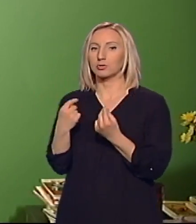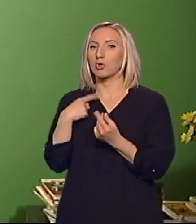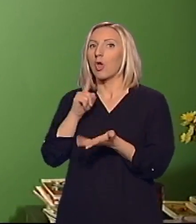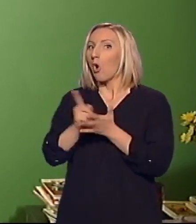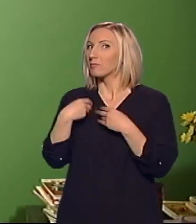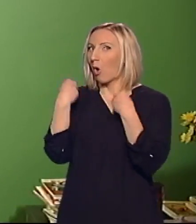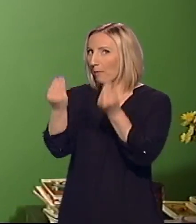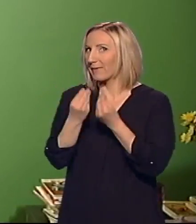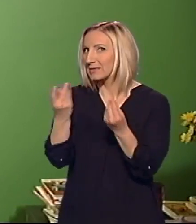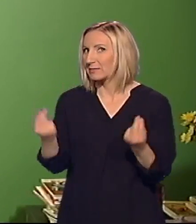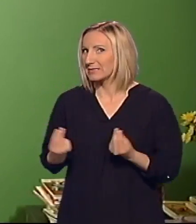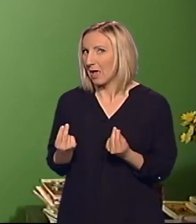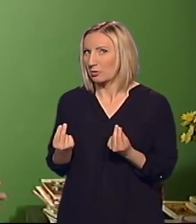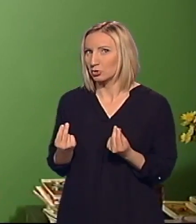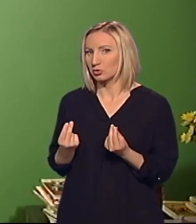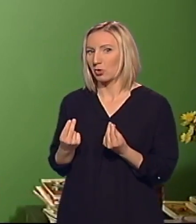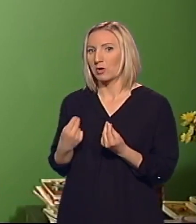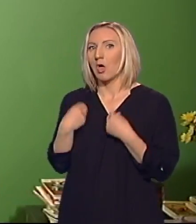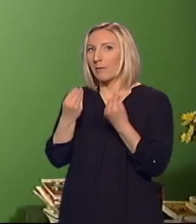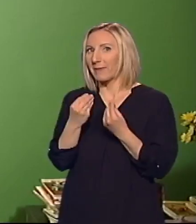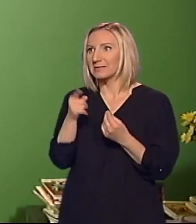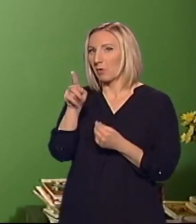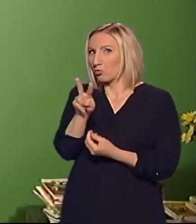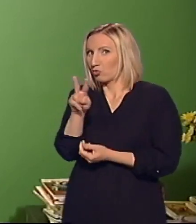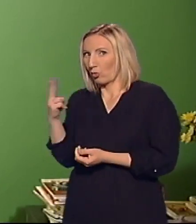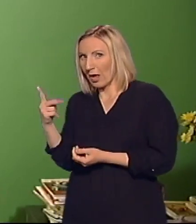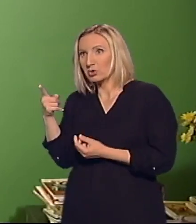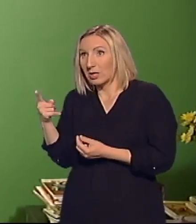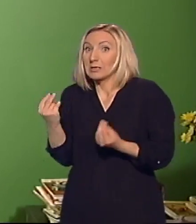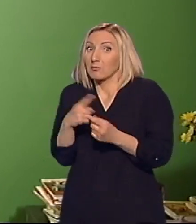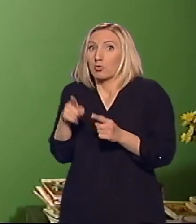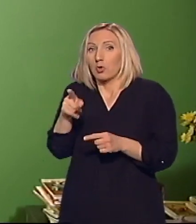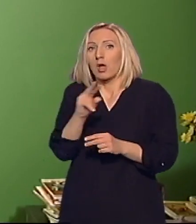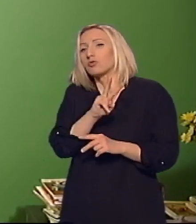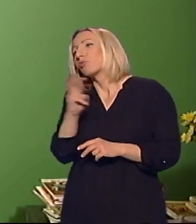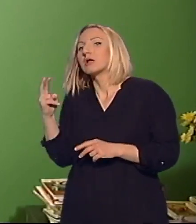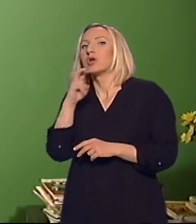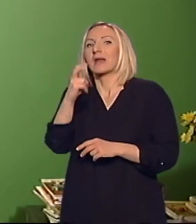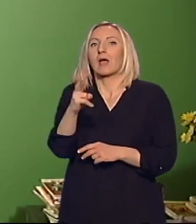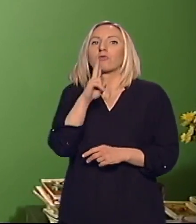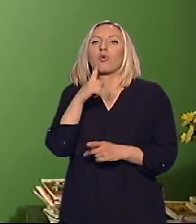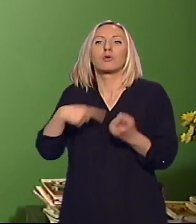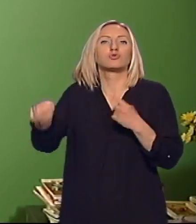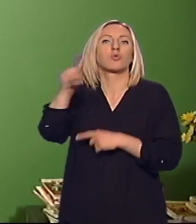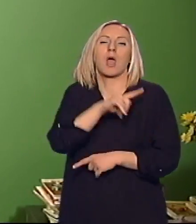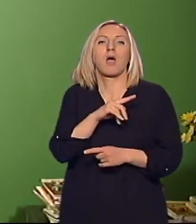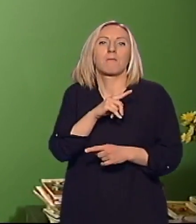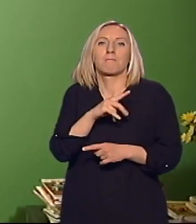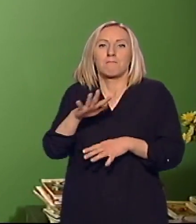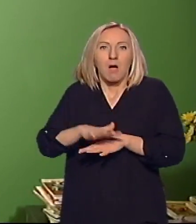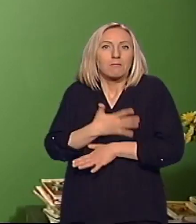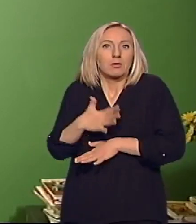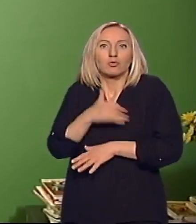objasnim zašto je to tako. Da je prosto on drugačiji i da zato drugačije reaguje na neke stvari koje su nama prosto intuitivne i